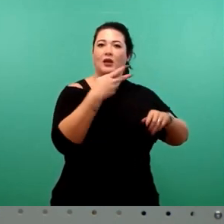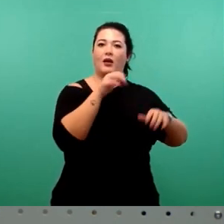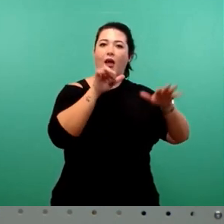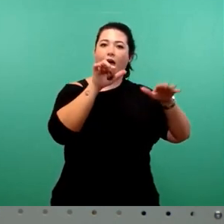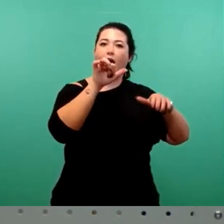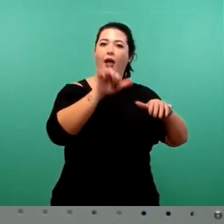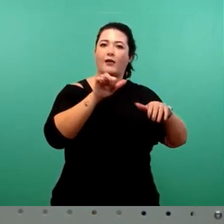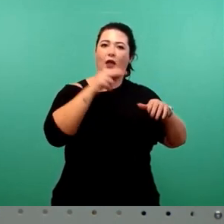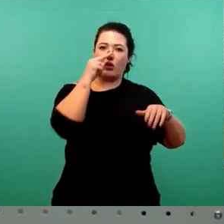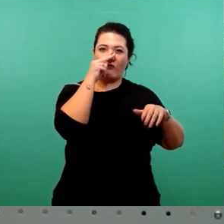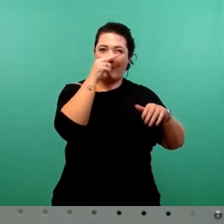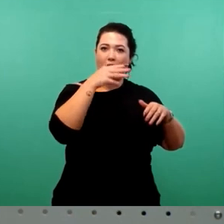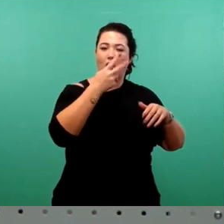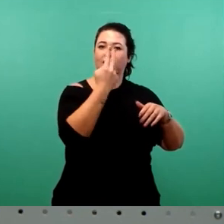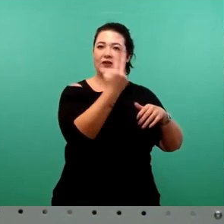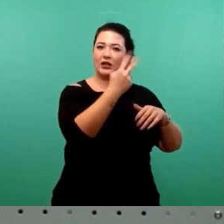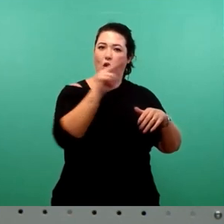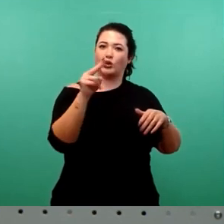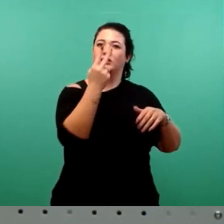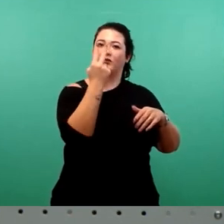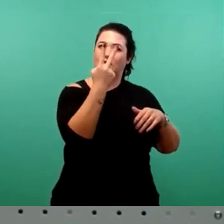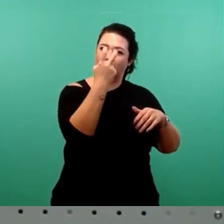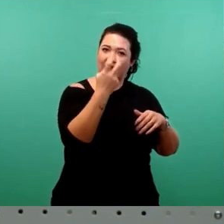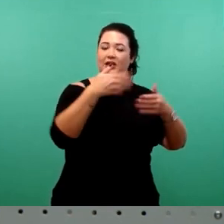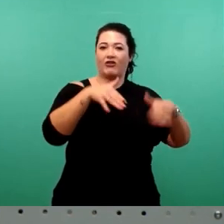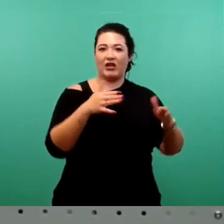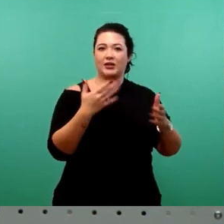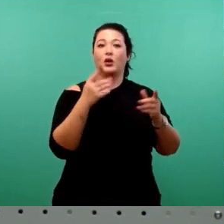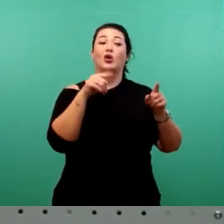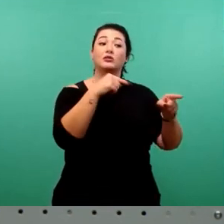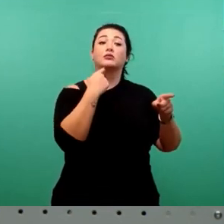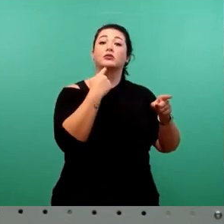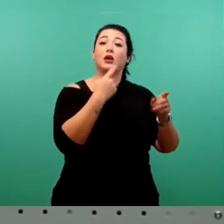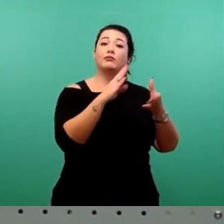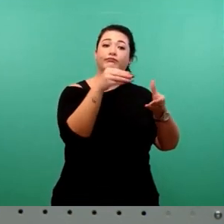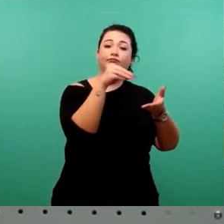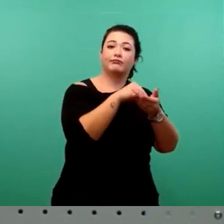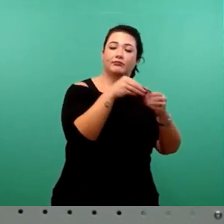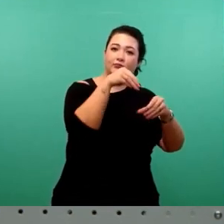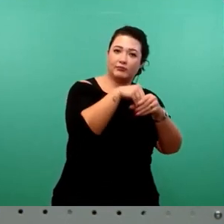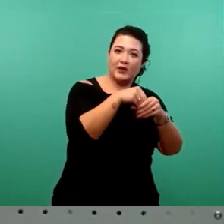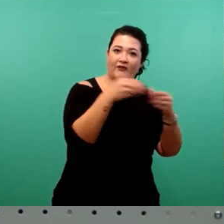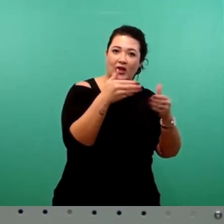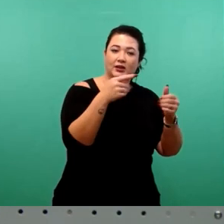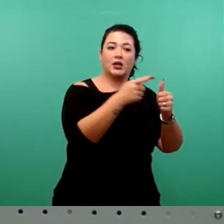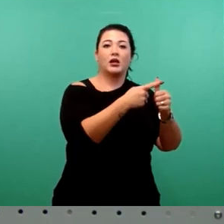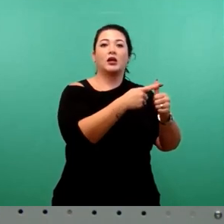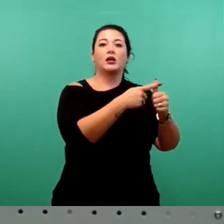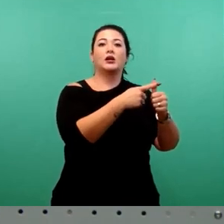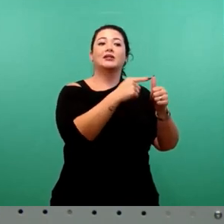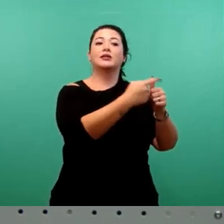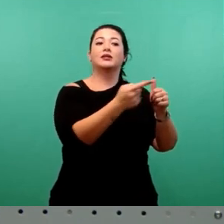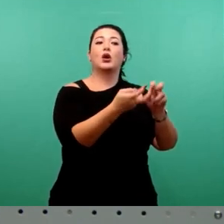sagt aus, dass unter Beachtung der statischen Sanierungsvorschläge und diese Umsetzung erfolgt